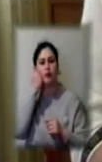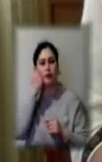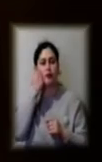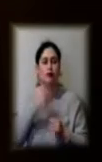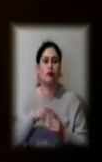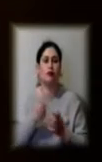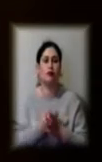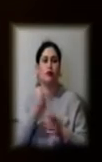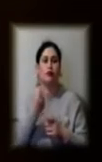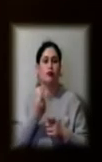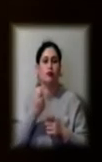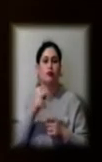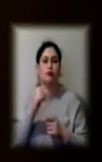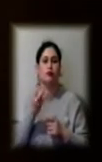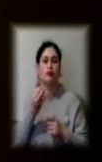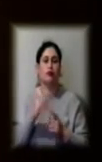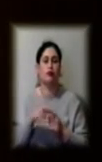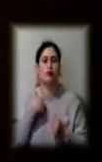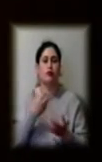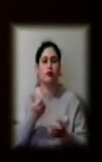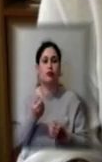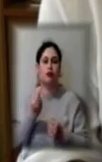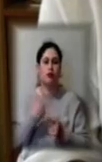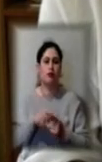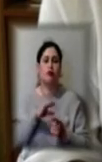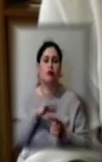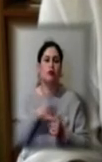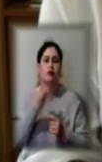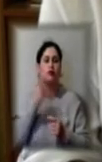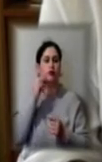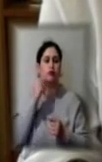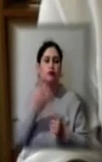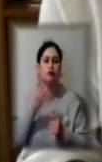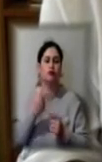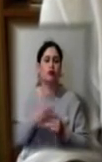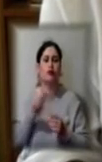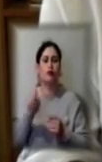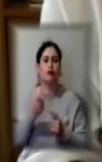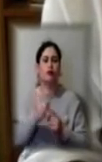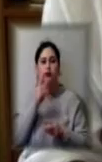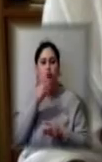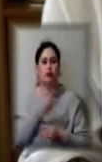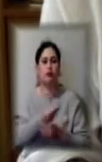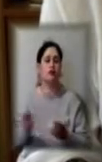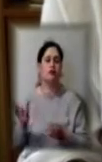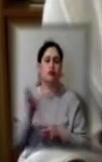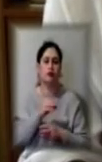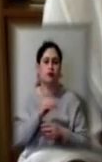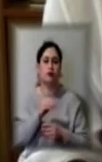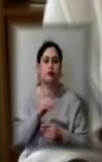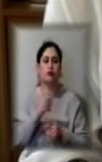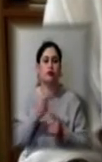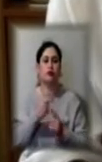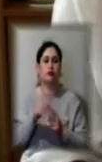червня. Ми одержали гроші, ми 3-го числа, 4-го виплатили зарплату, всі здохнули. Ми не